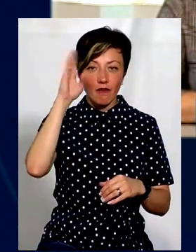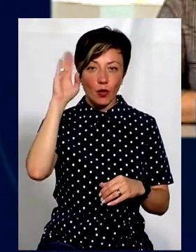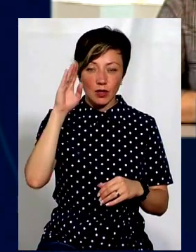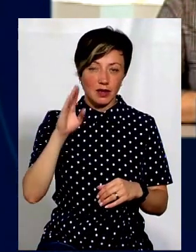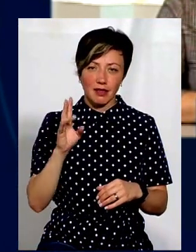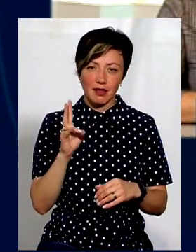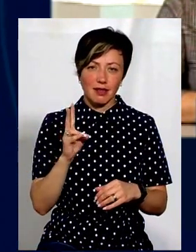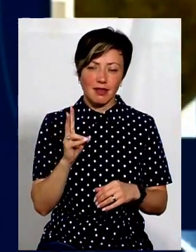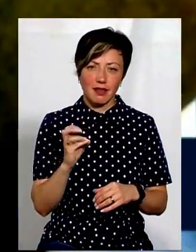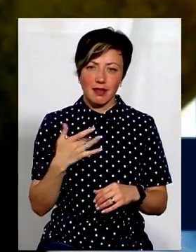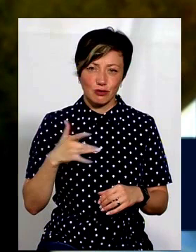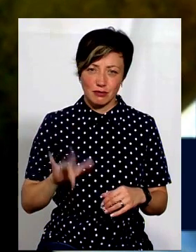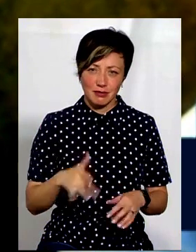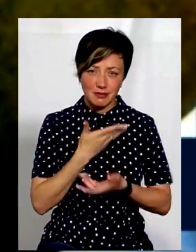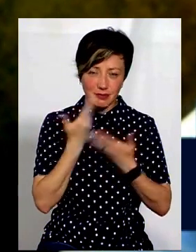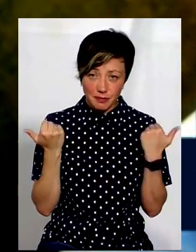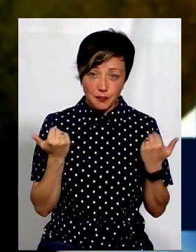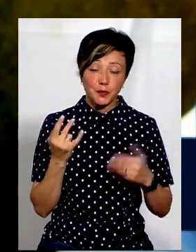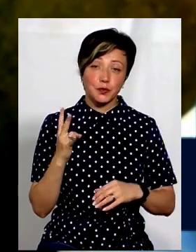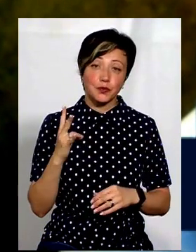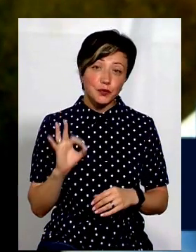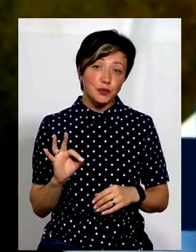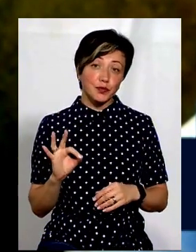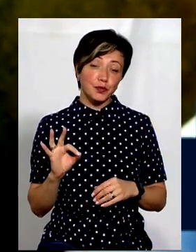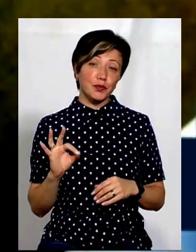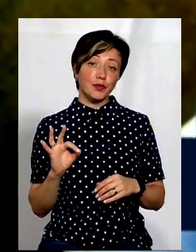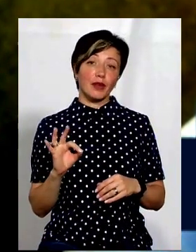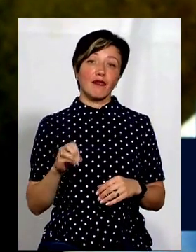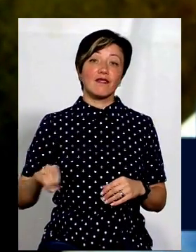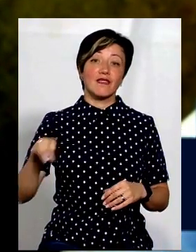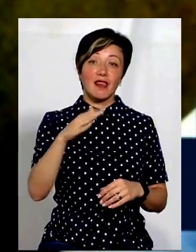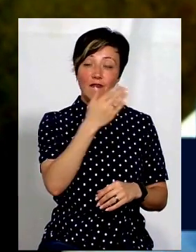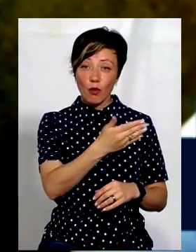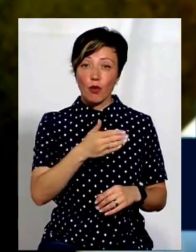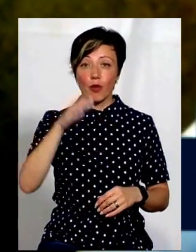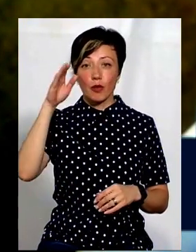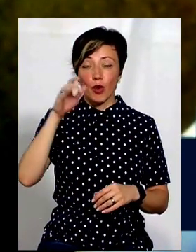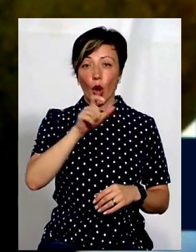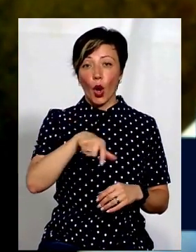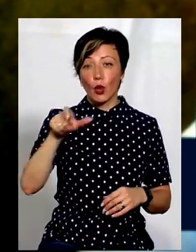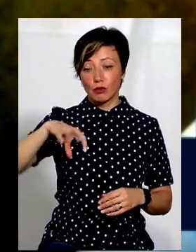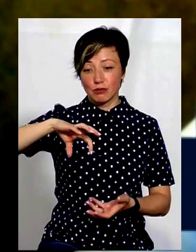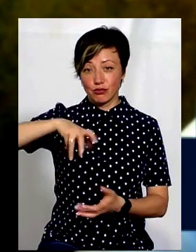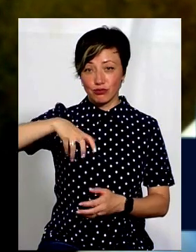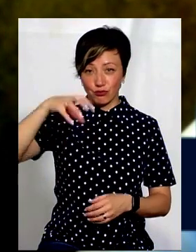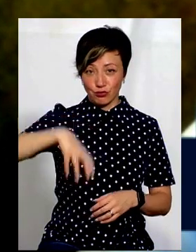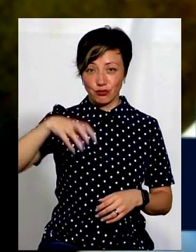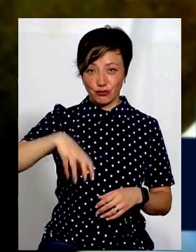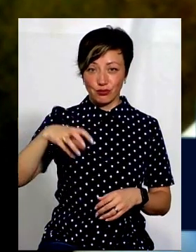не дуже такі... Жорсткі? Так, жорсткі, так. В Європі, наприклад, люди беруть воду навіть з крану.